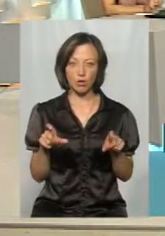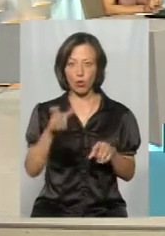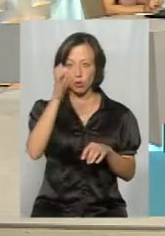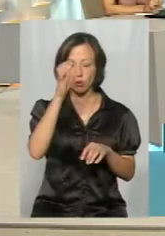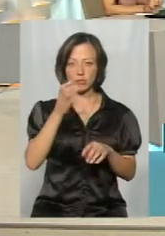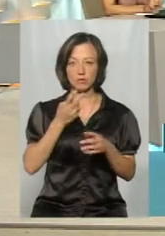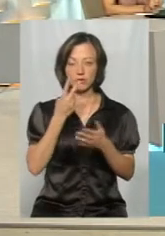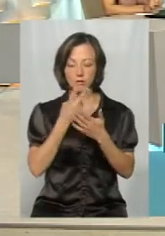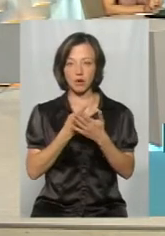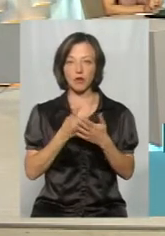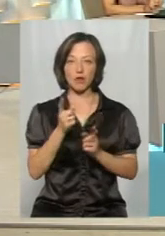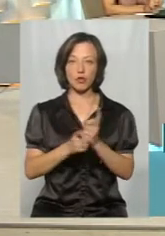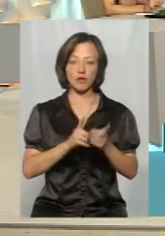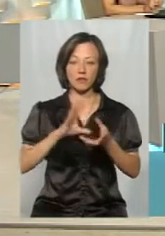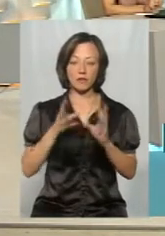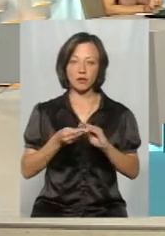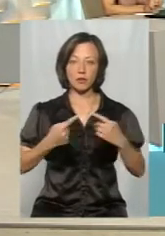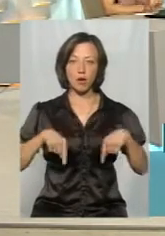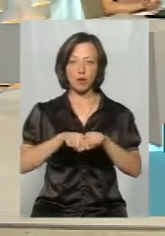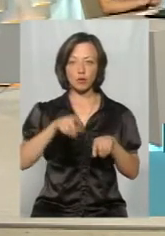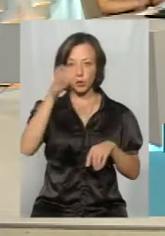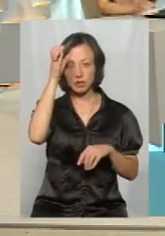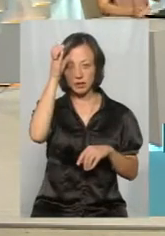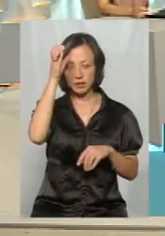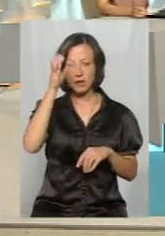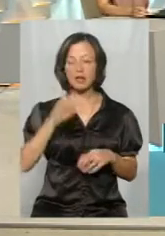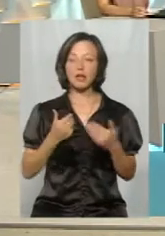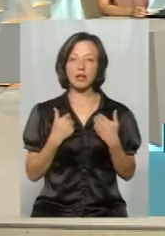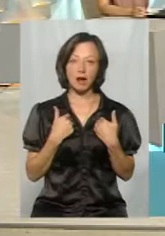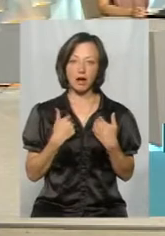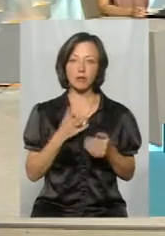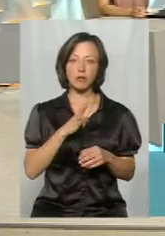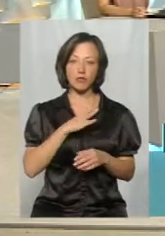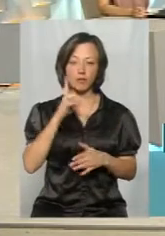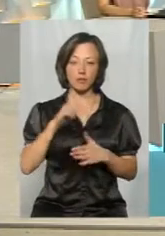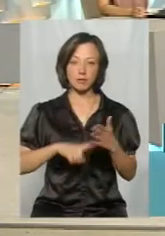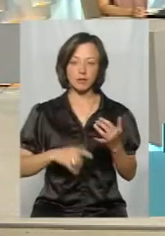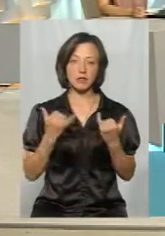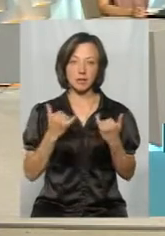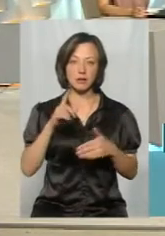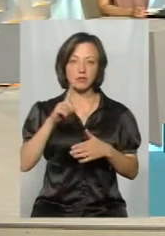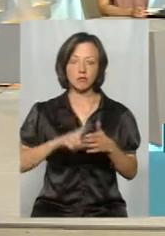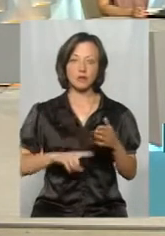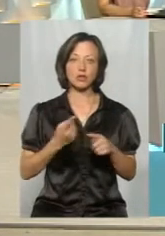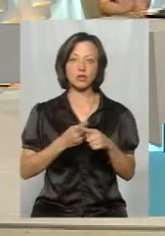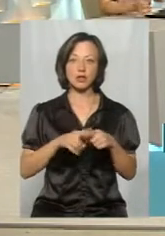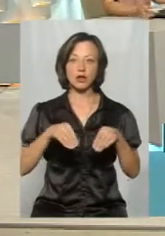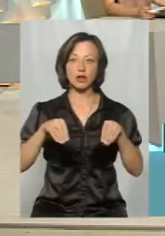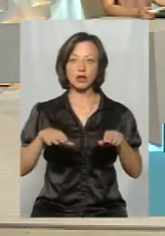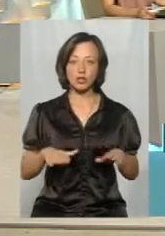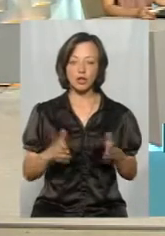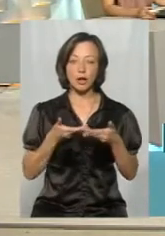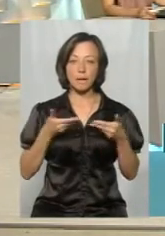цілому галузі освіти, я був переконаний і зараз переконаний тому, що це рішення ми